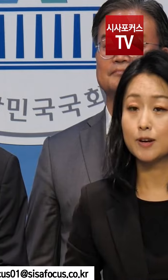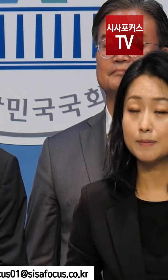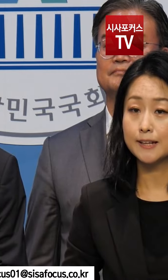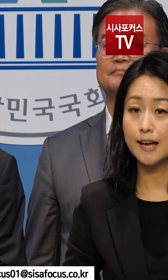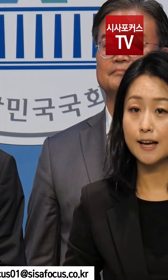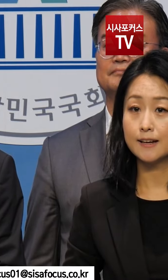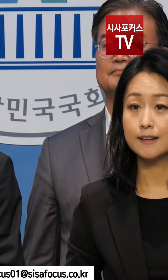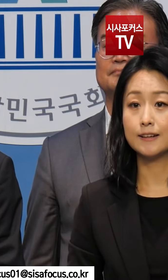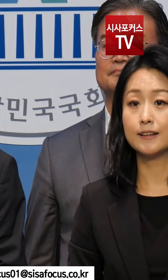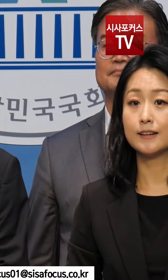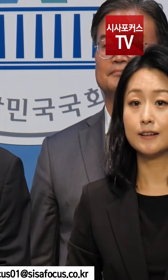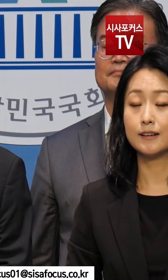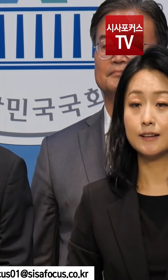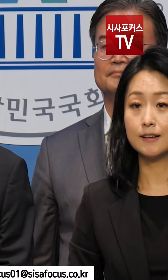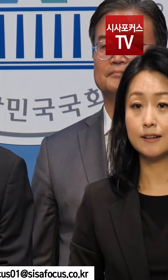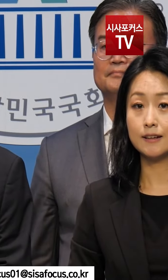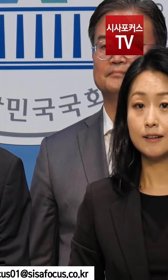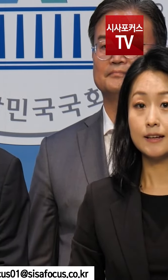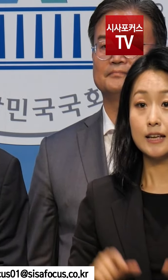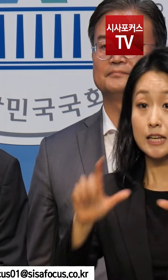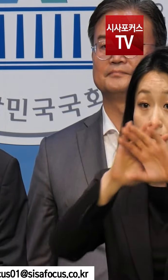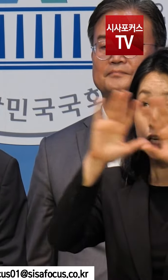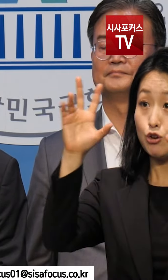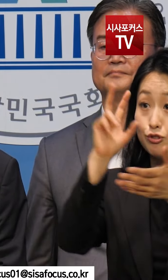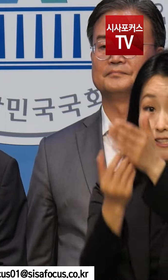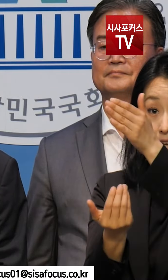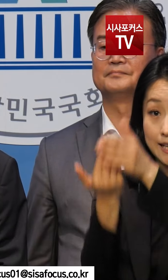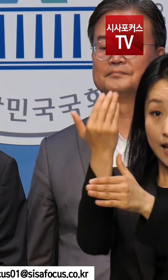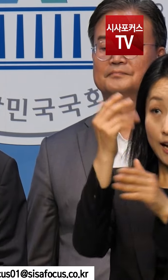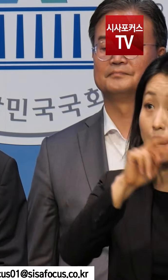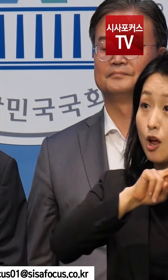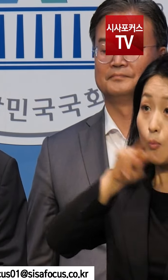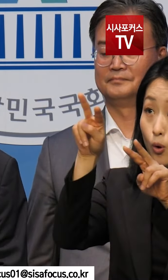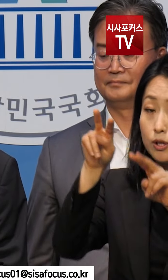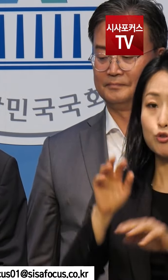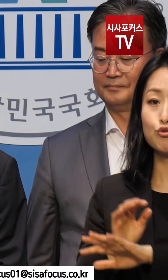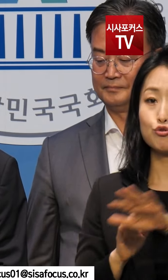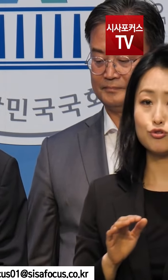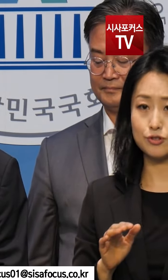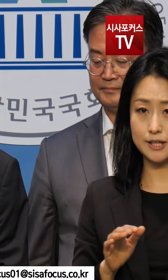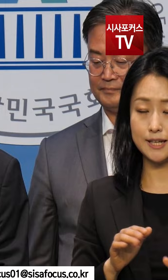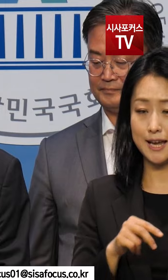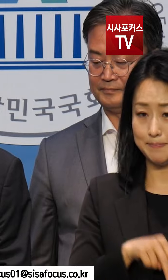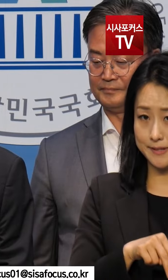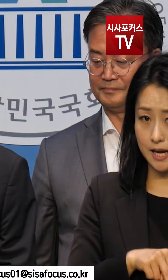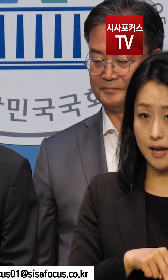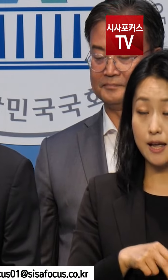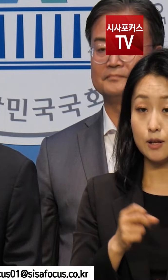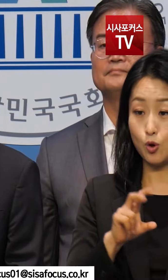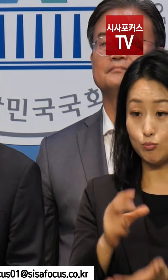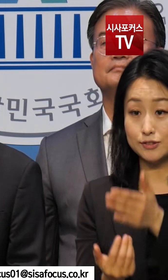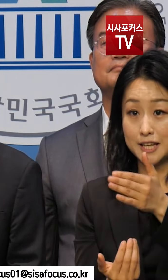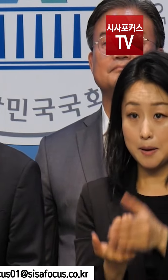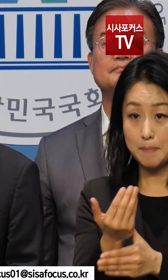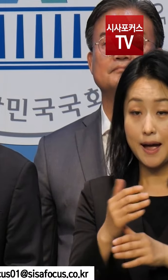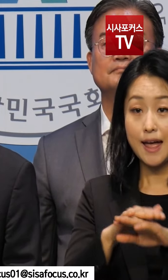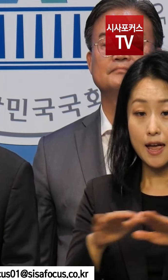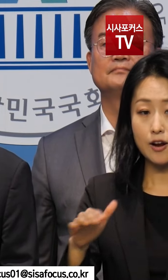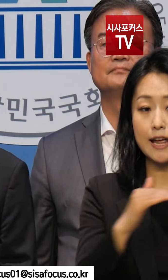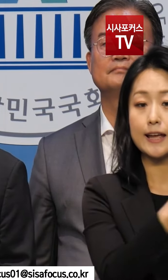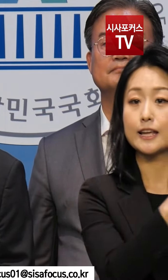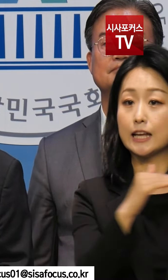국정조사를 통해 기후재난을 바라보는 우리 사회의 전반적인 태도와 시각 그리고 재난에 대응하는 표준에 대해서